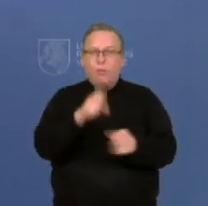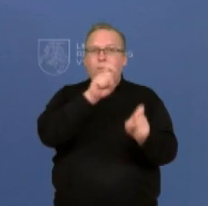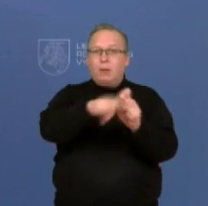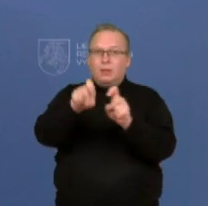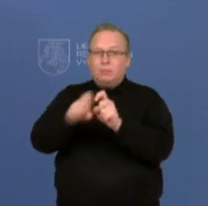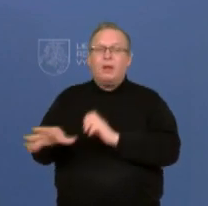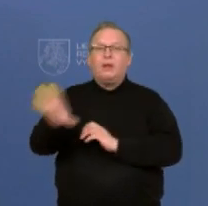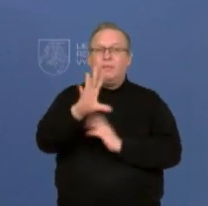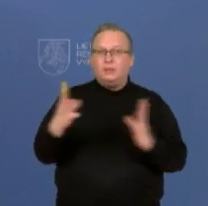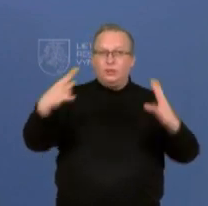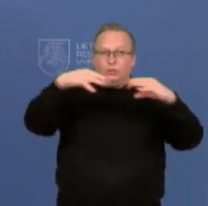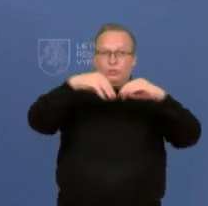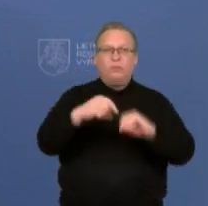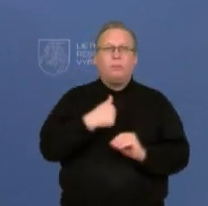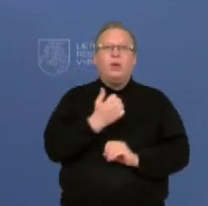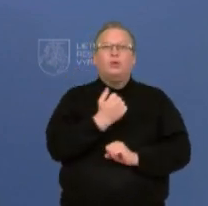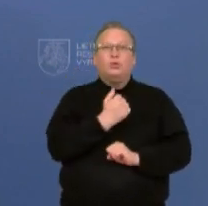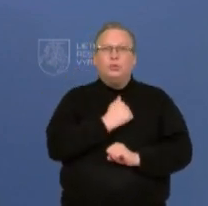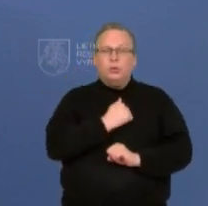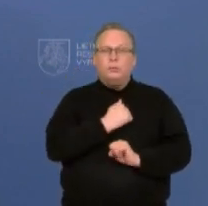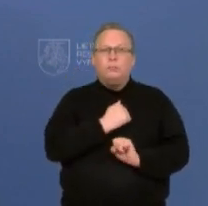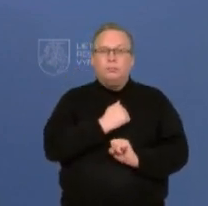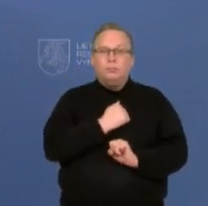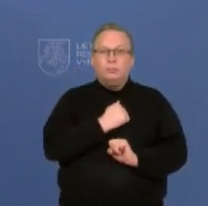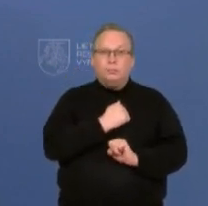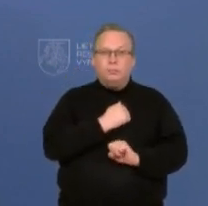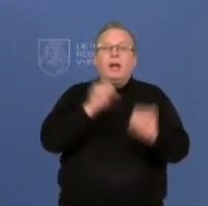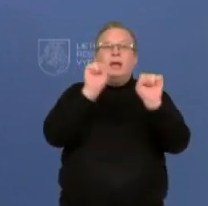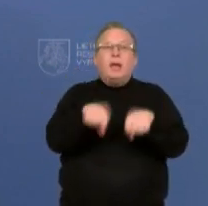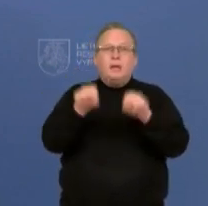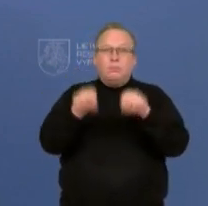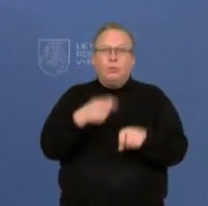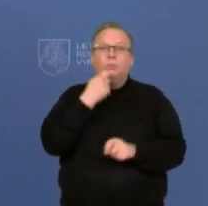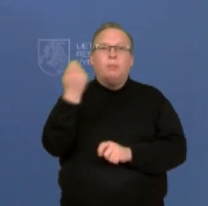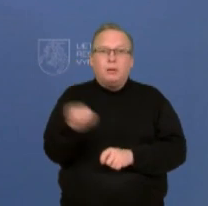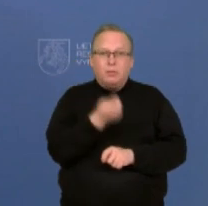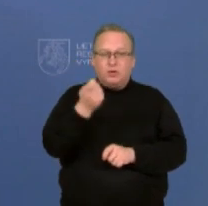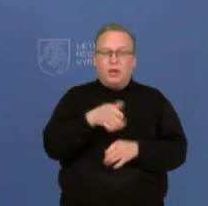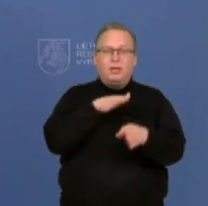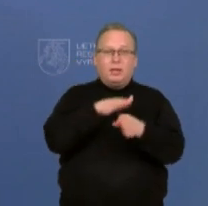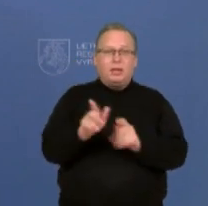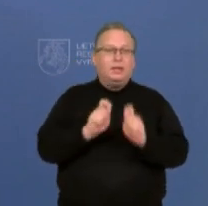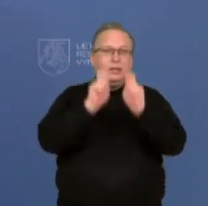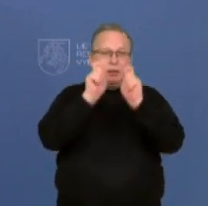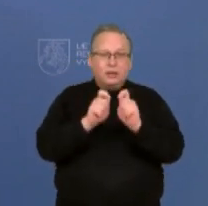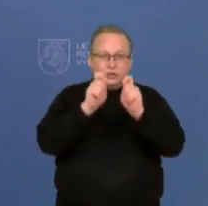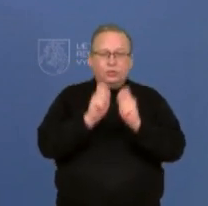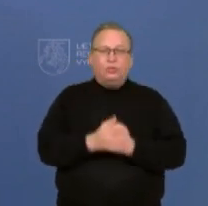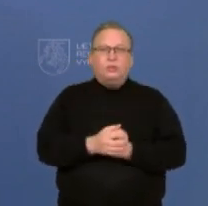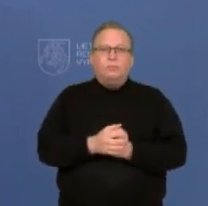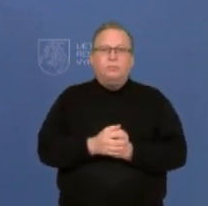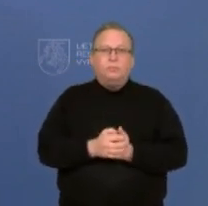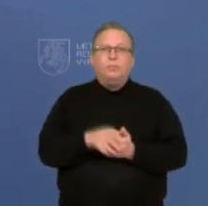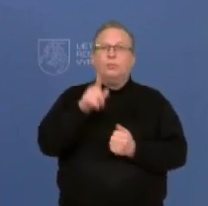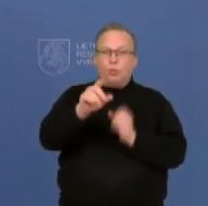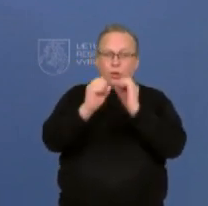viską susiveda į tai, kad mes tiesiog turim ribotą tą išteklių kiekį, kad galėtume atlikti testus. Kodėl negalima, na, nežinau, plėsti